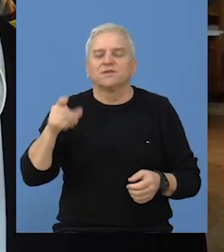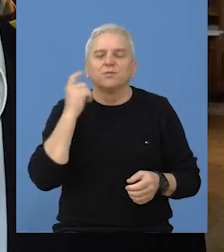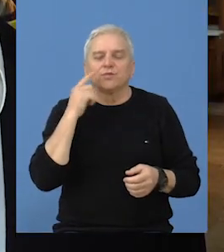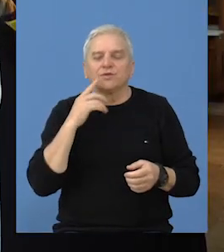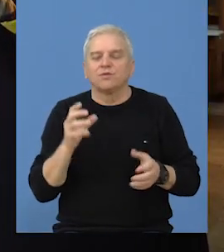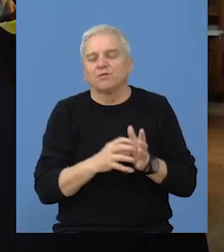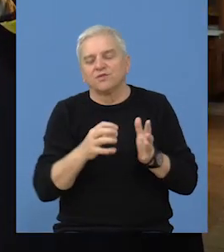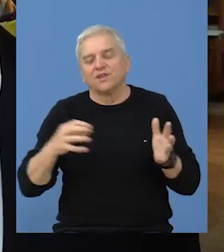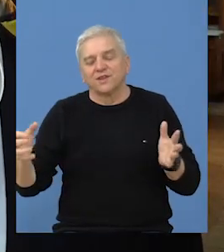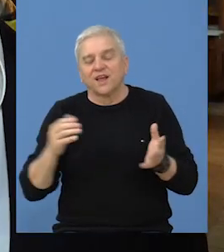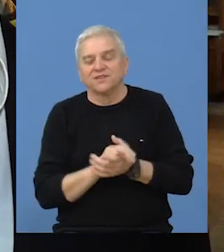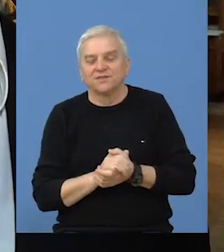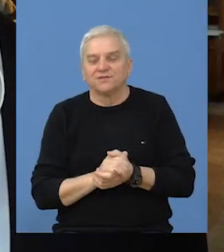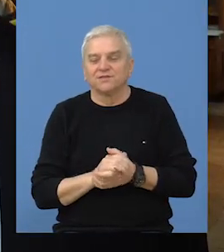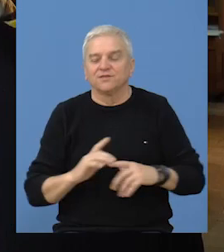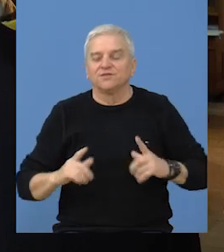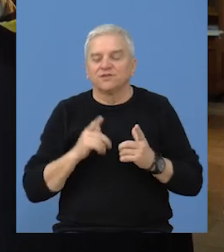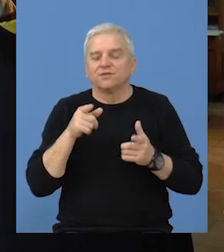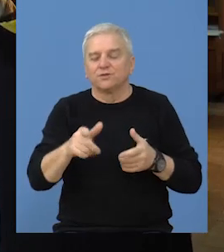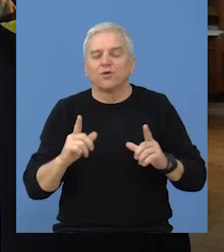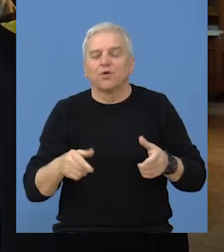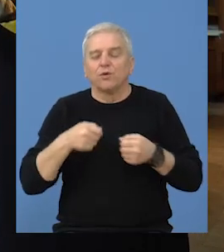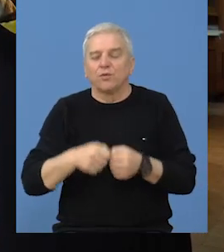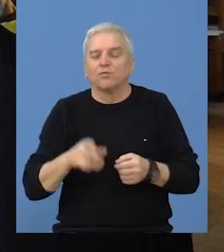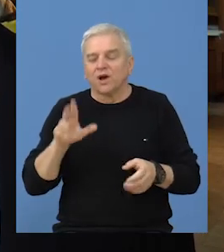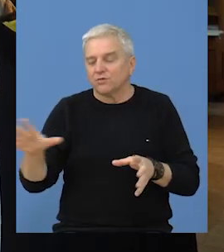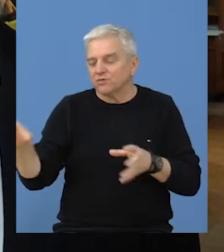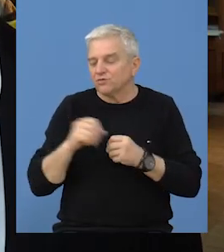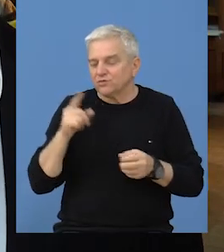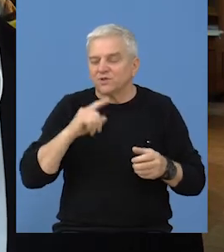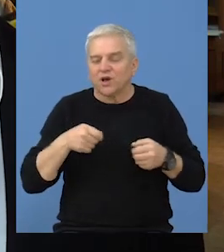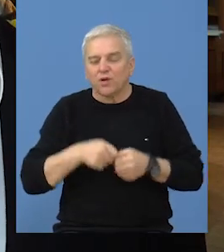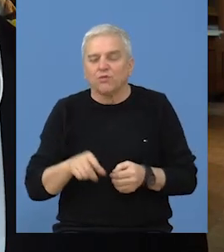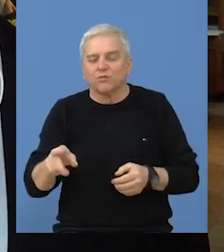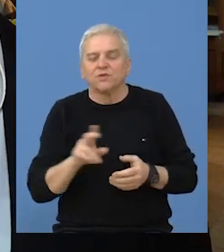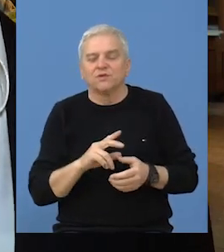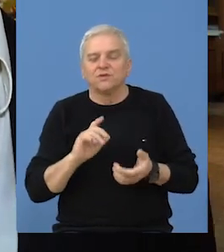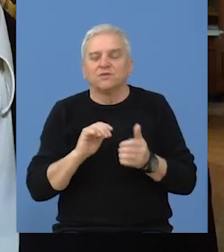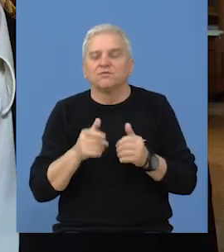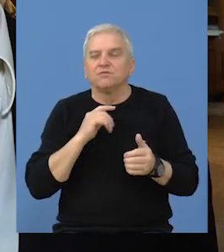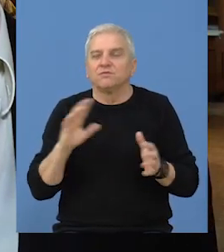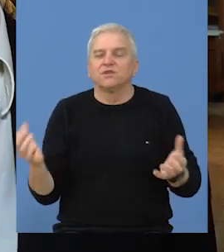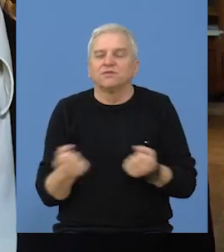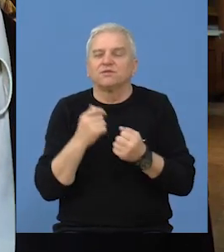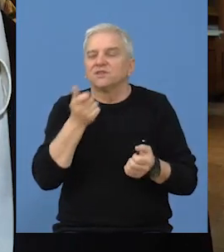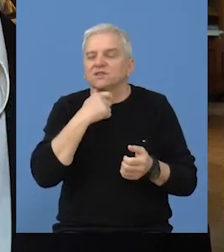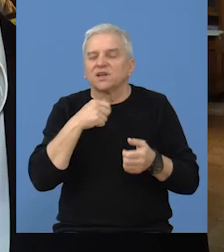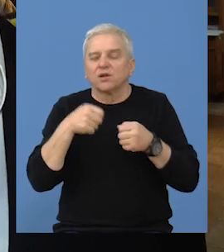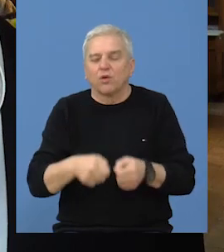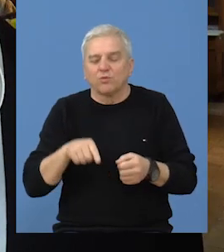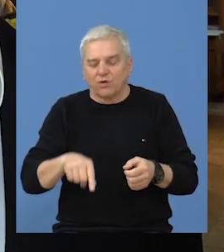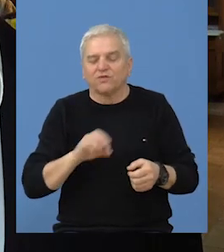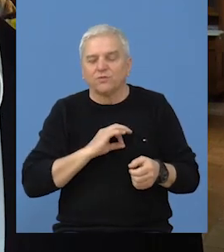tim probamo da produžimo življenje ovog kluba. Ako se uzme obzir da ovaj klub datira možda jedan od